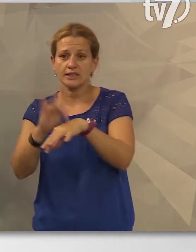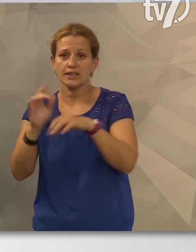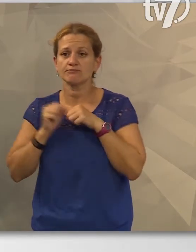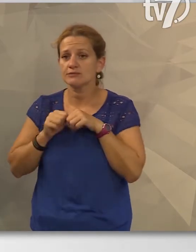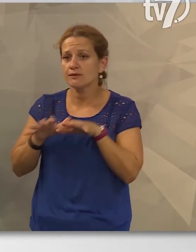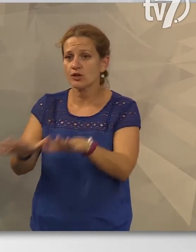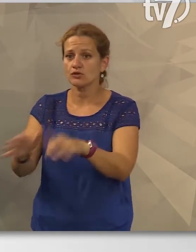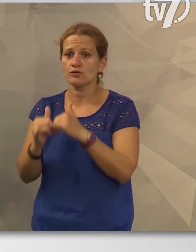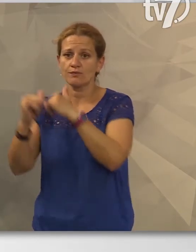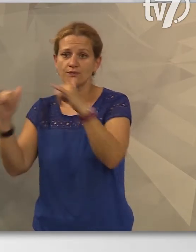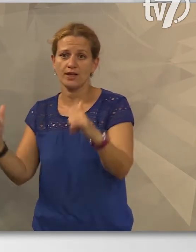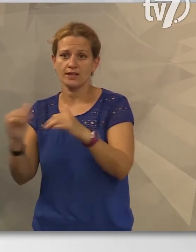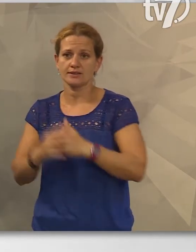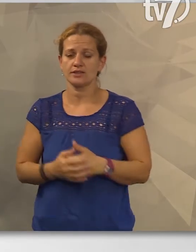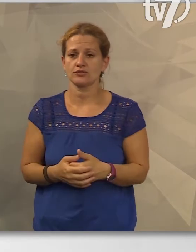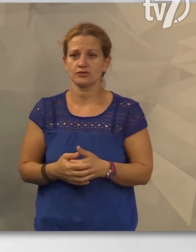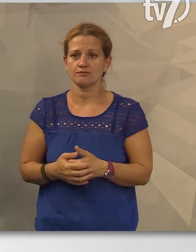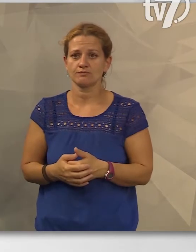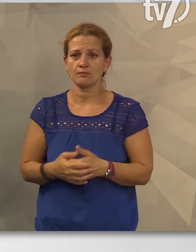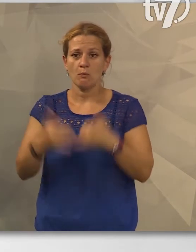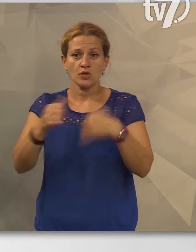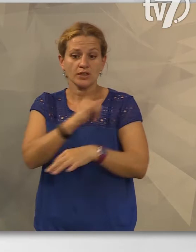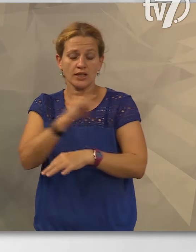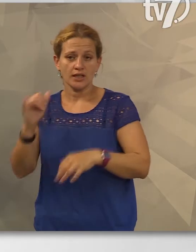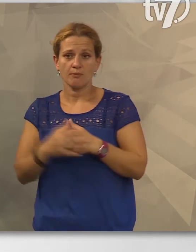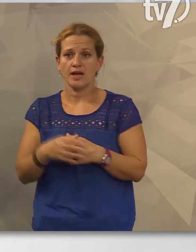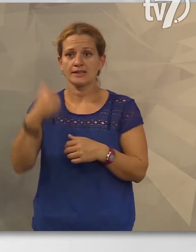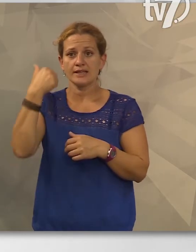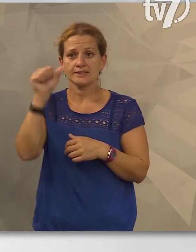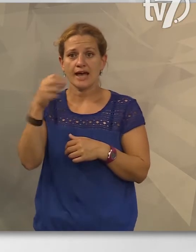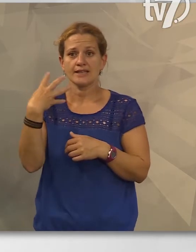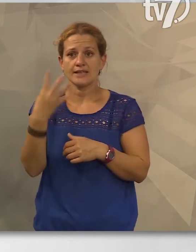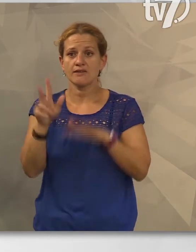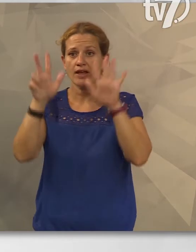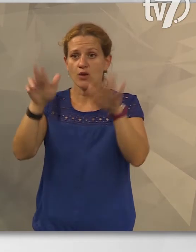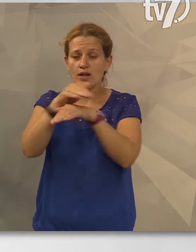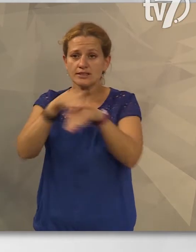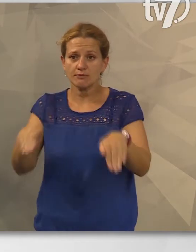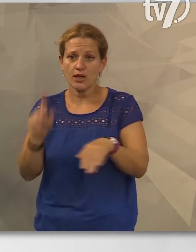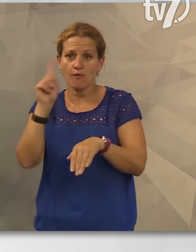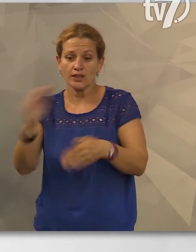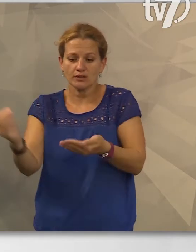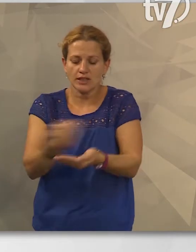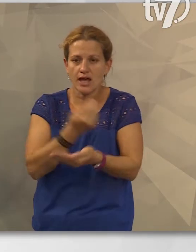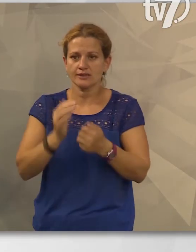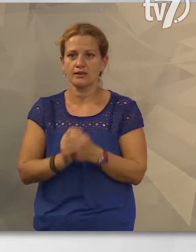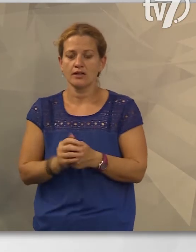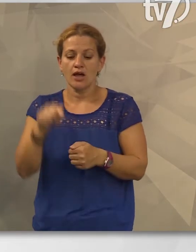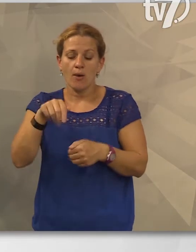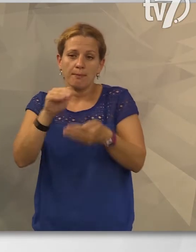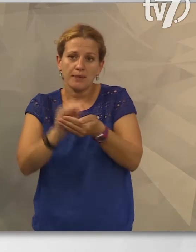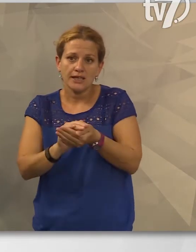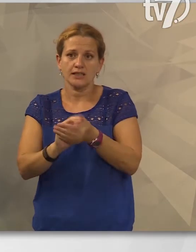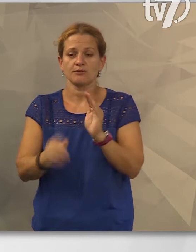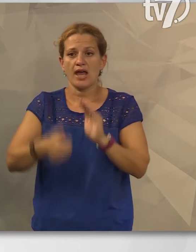infrastruktúrális fejlesztések. Ebben az esztendőben 148 millió forintot nyert eddig a Békés